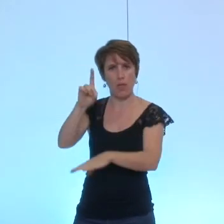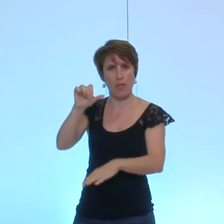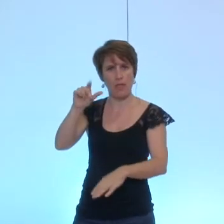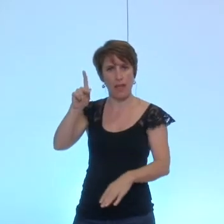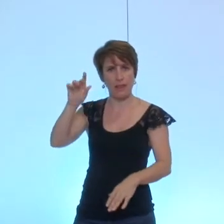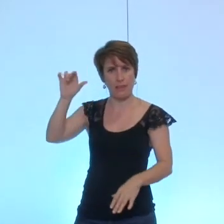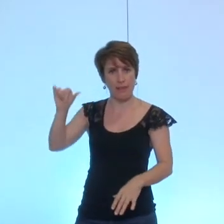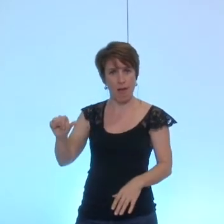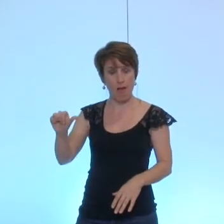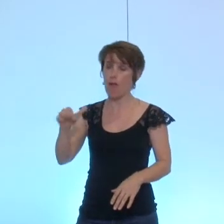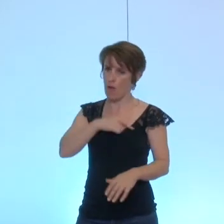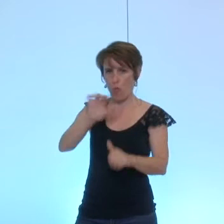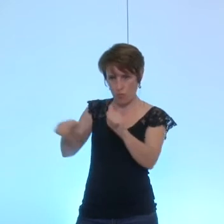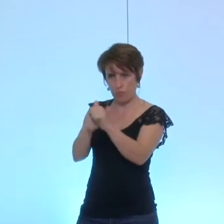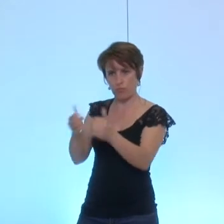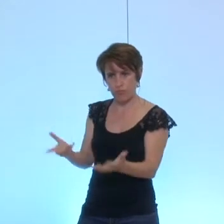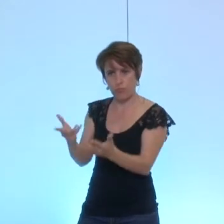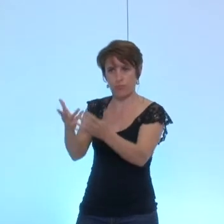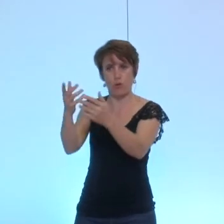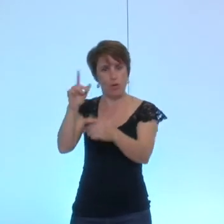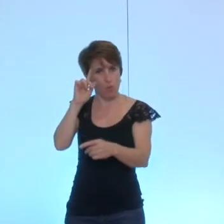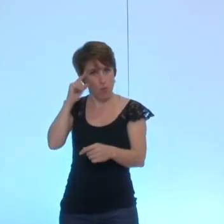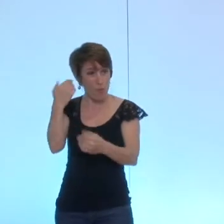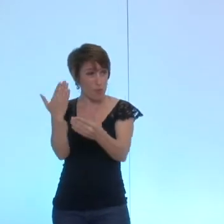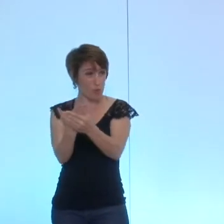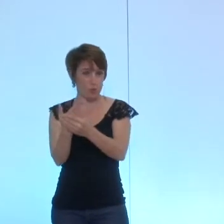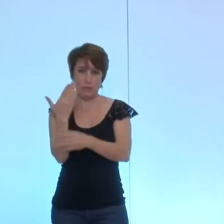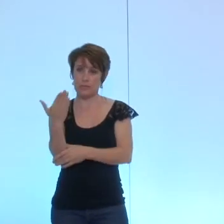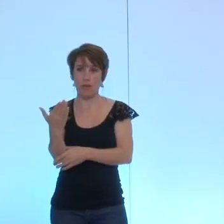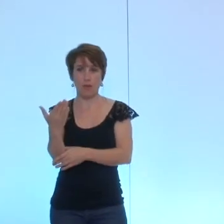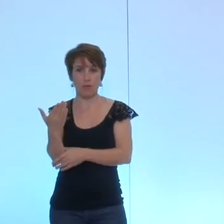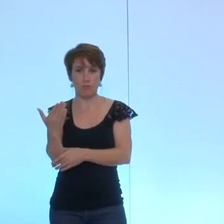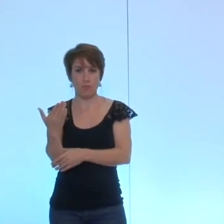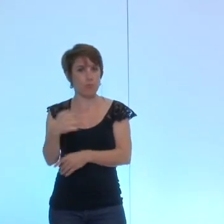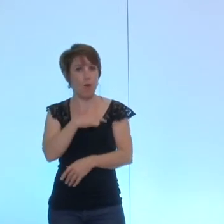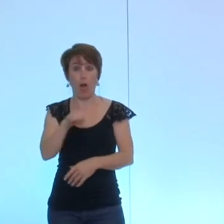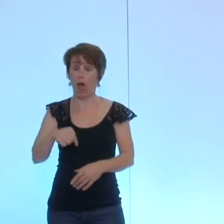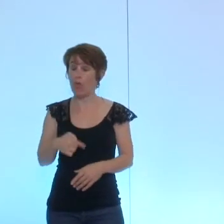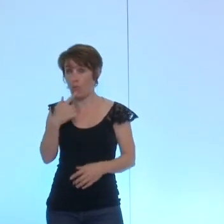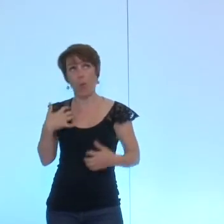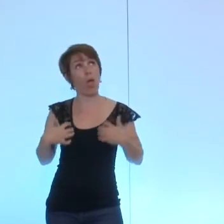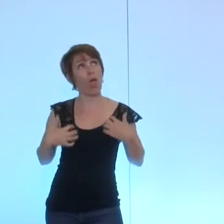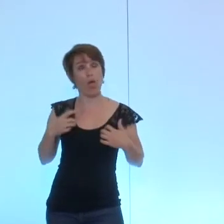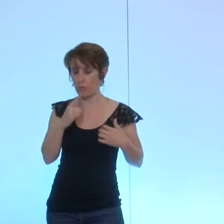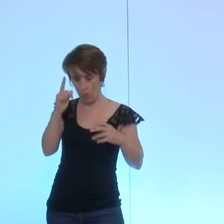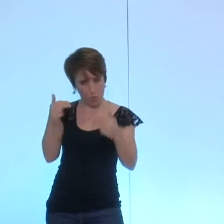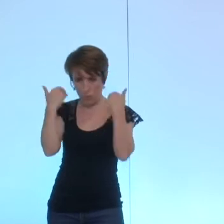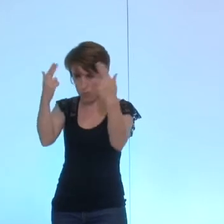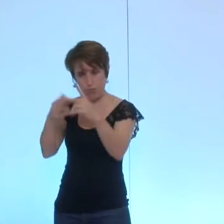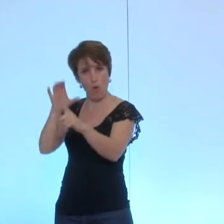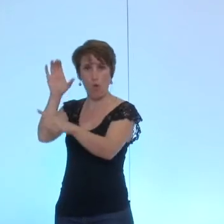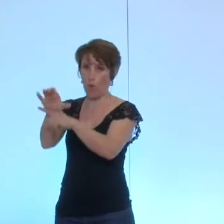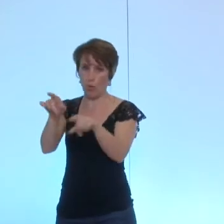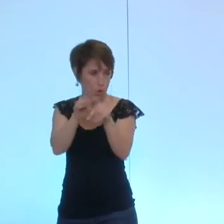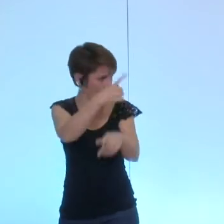conseil d'administration parce que ça c'est le genre de dossier sur lequel je pense nous n'aurions aucune espèce d'hésitation à porter la même position que vous à